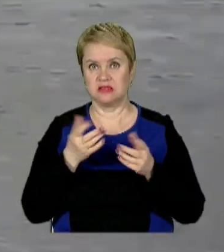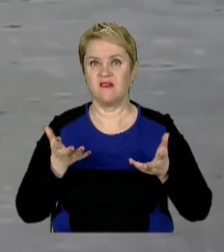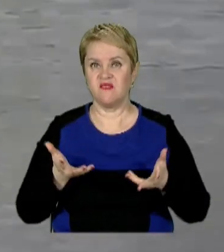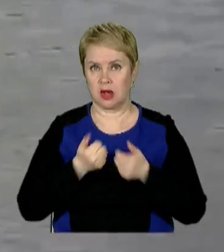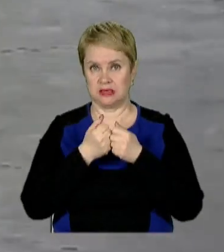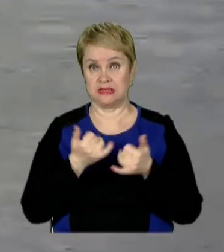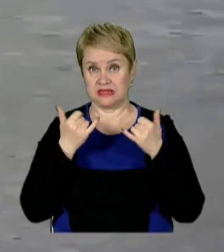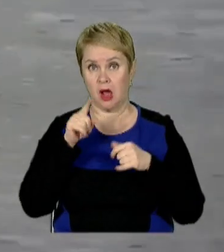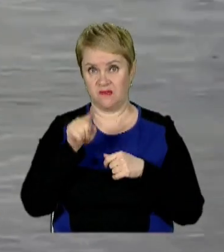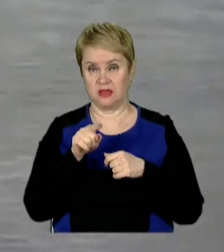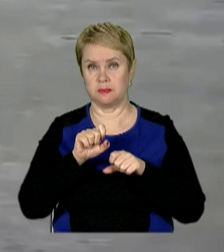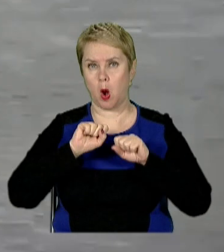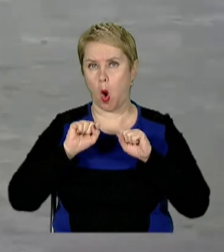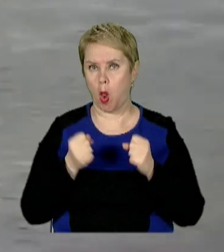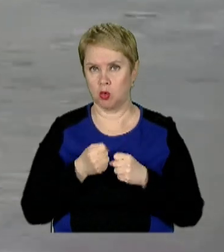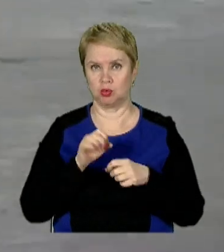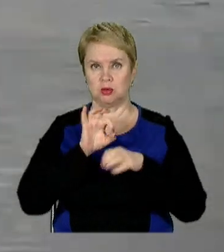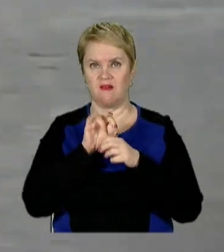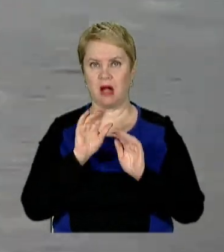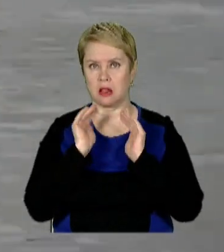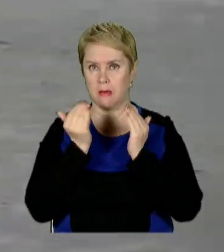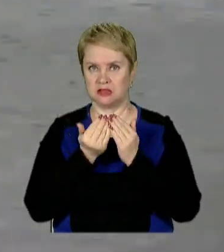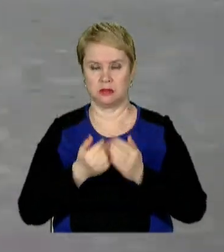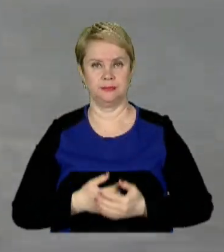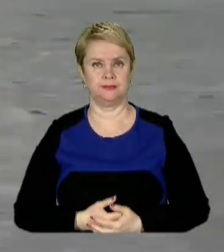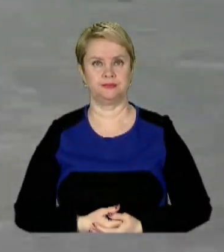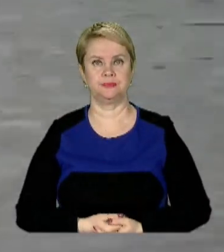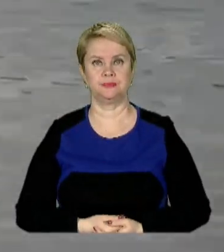врятувати, зараз він із переохолодженням в реанімації.